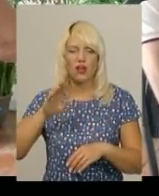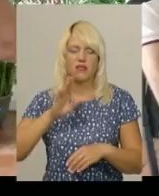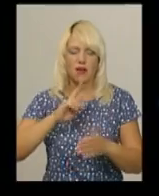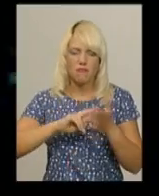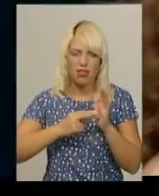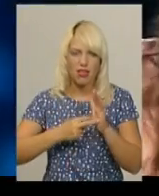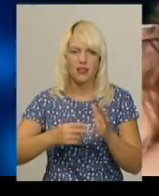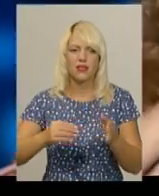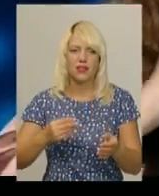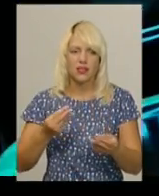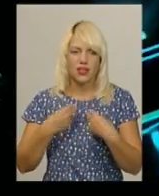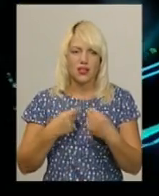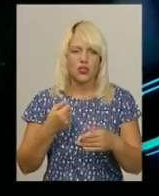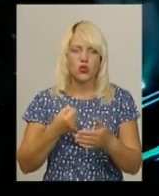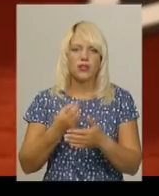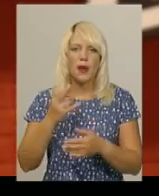майбутнє.